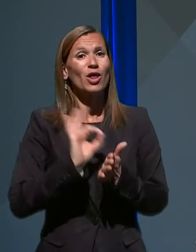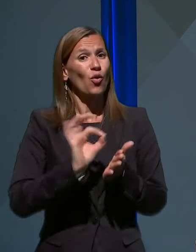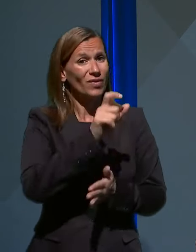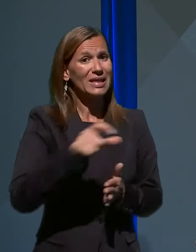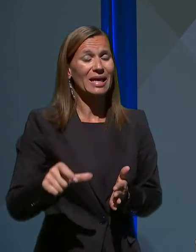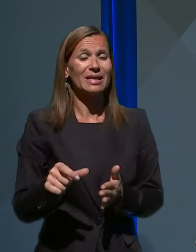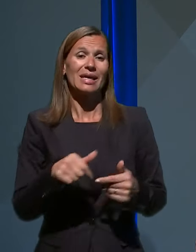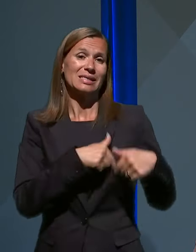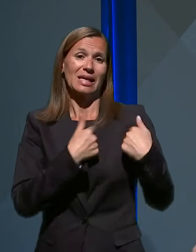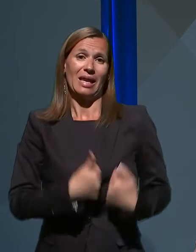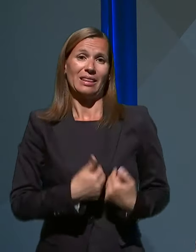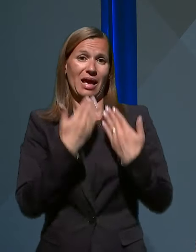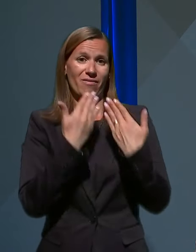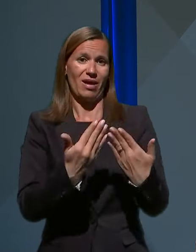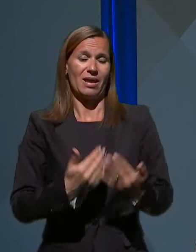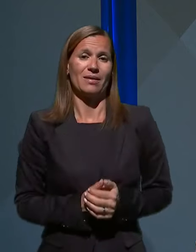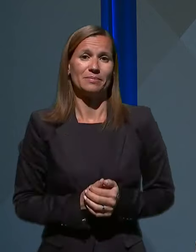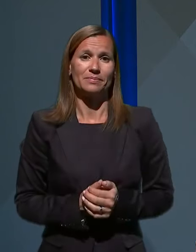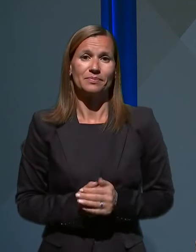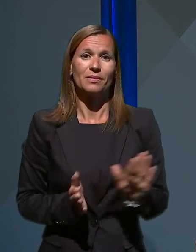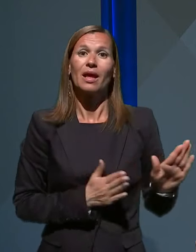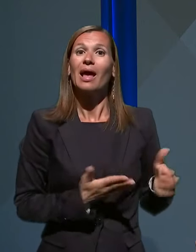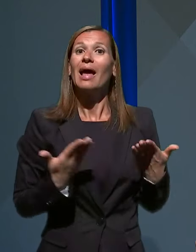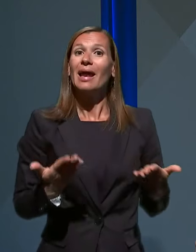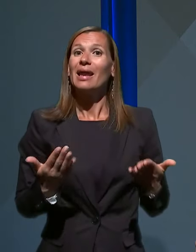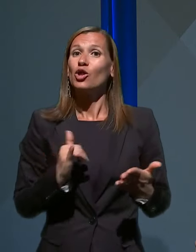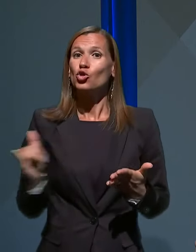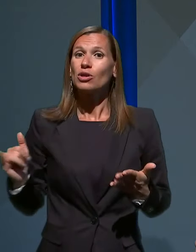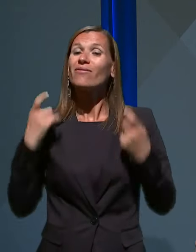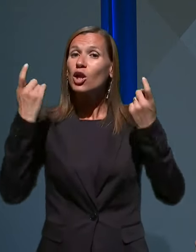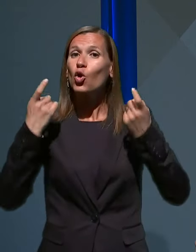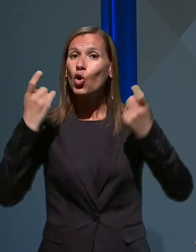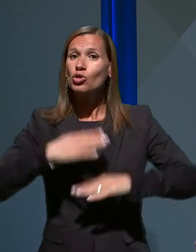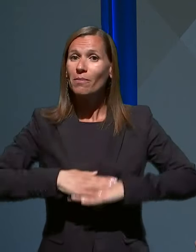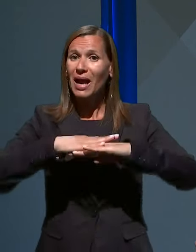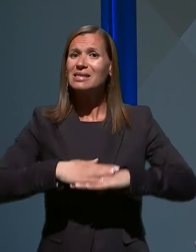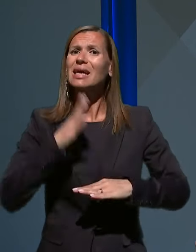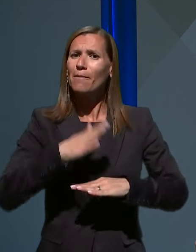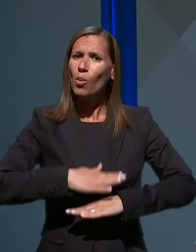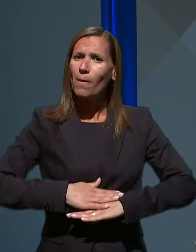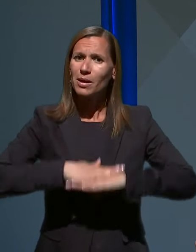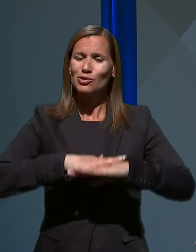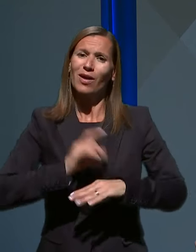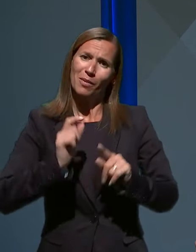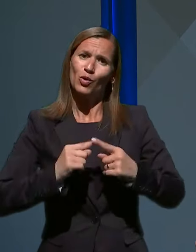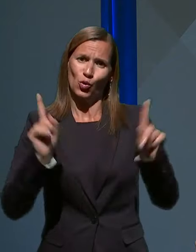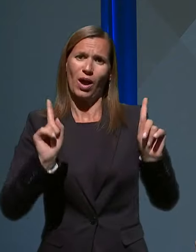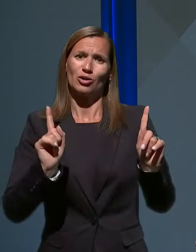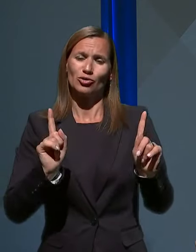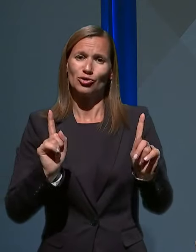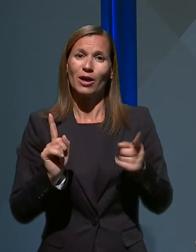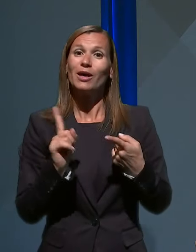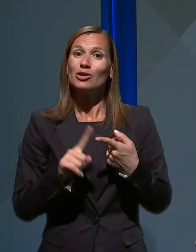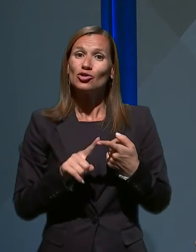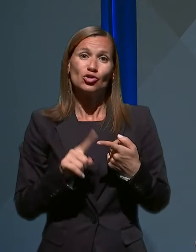hvala. Letošnje velikonočne praznike bomo preznovali nekoliko drugače. Čeprav